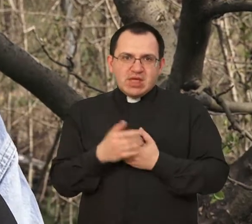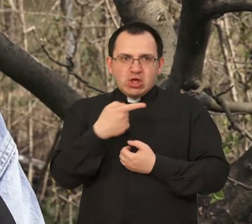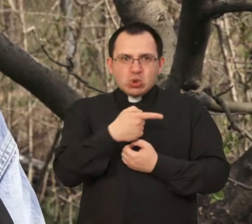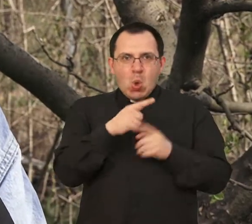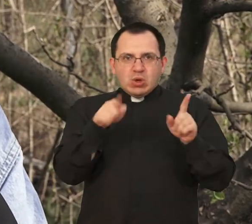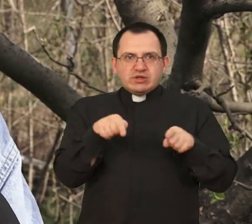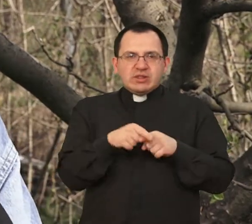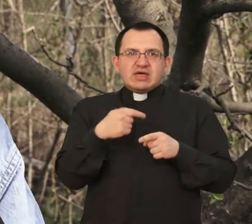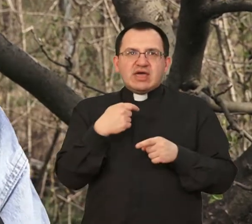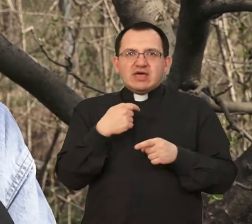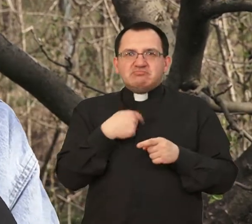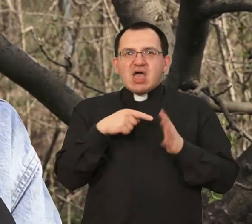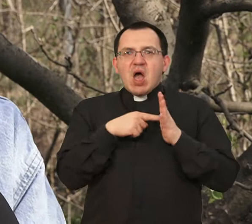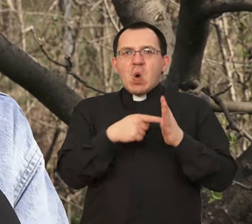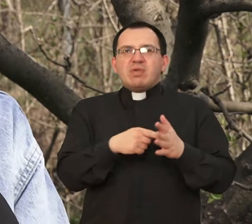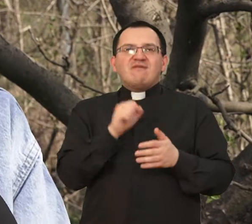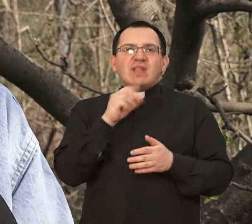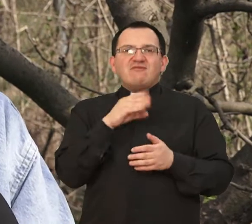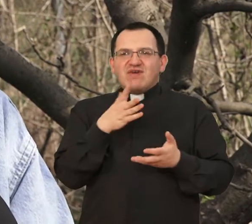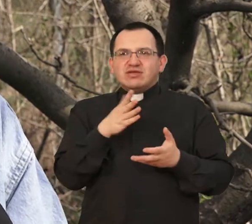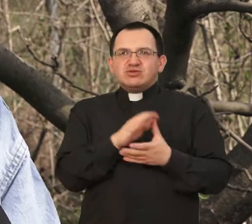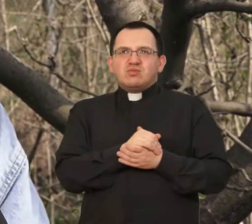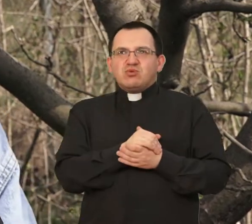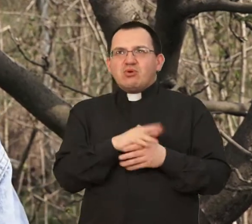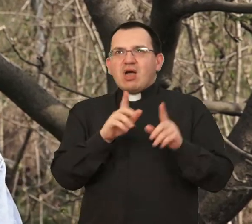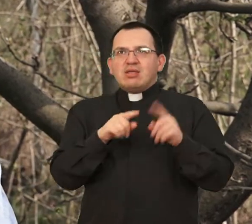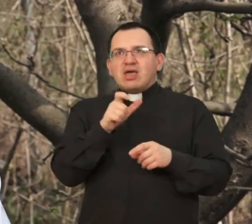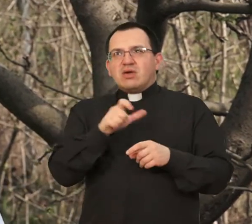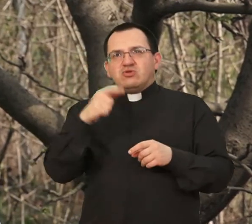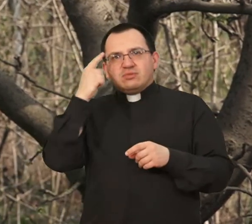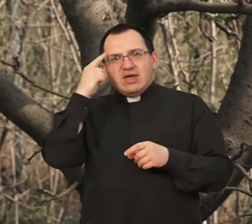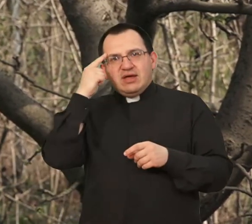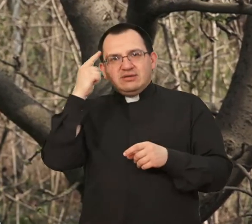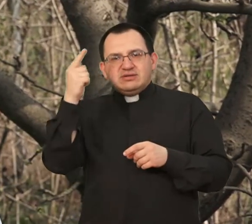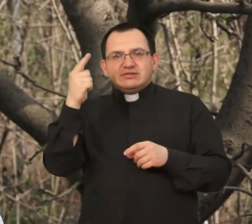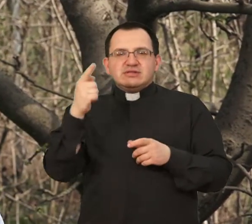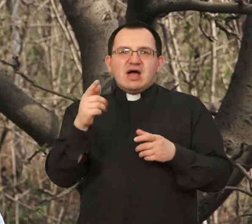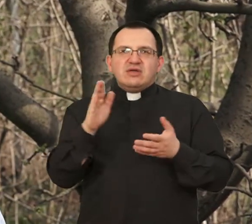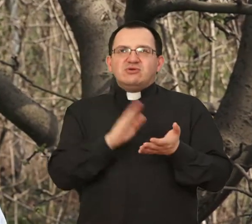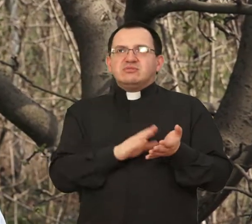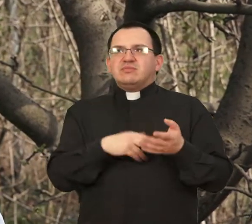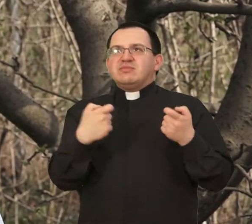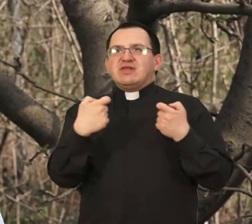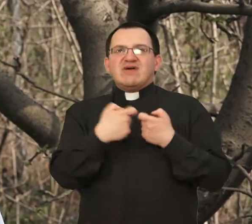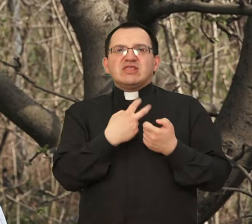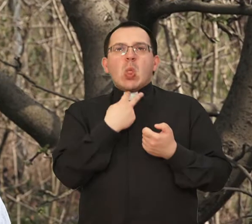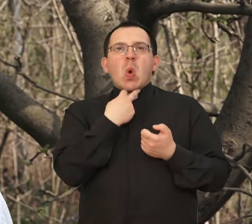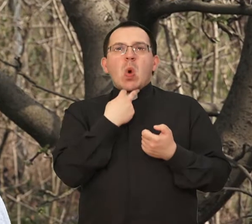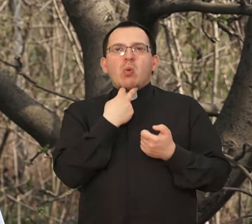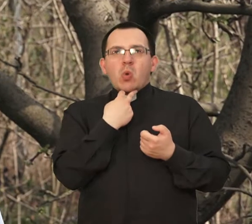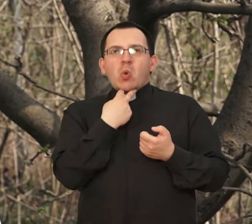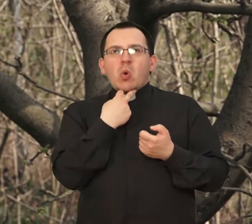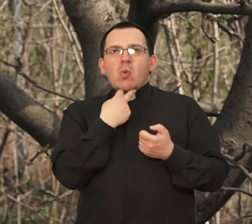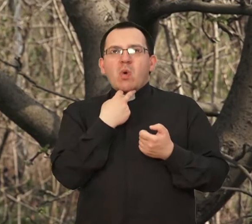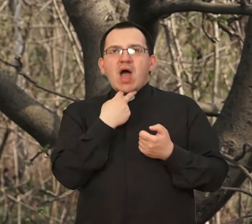objavljivala na svojim društvenim mrežama, koje već i neki znaju, tipa, znači, ono, mukovar na Golgoti,